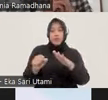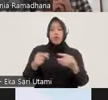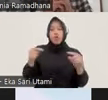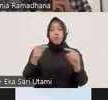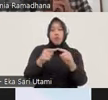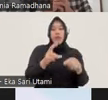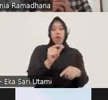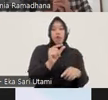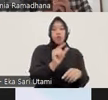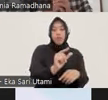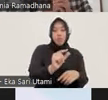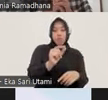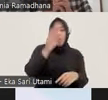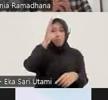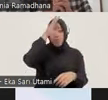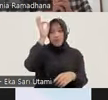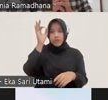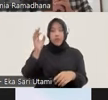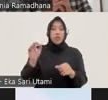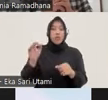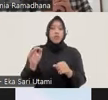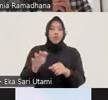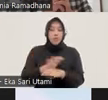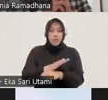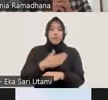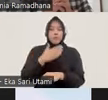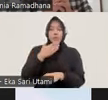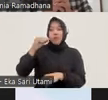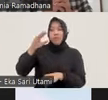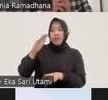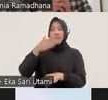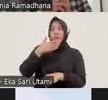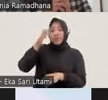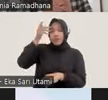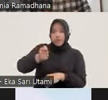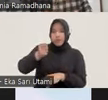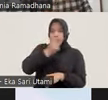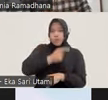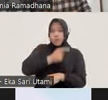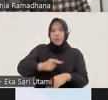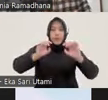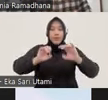kepolisian. Demikian, selamat pagi, terima kasih, Assalamualaikum Wabarakatuh, Wabarakatuh.